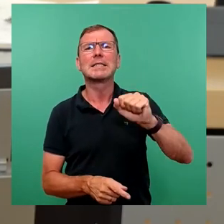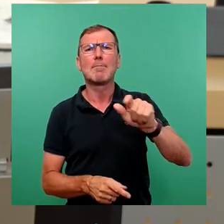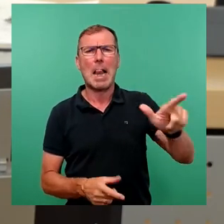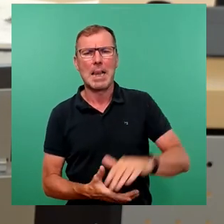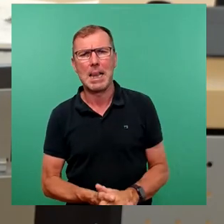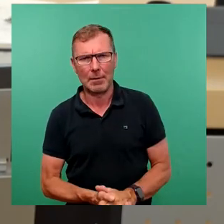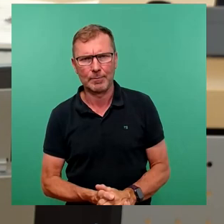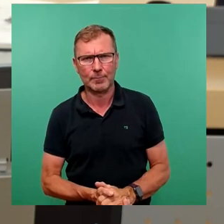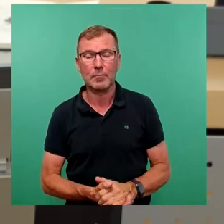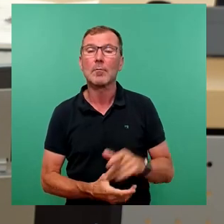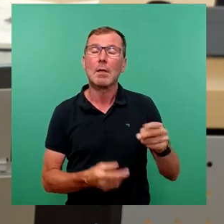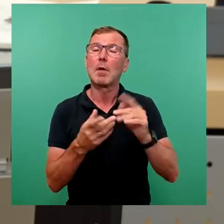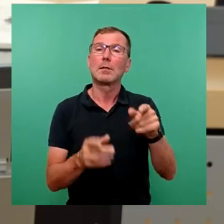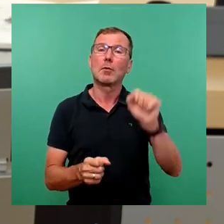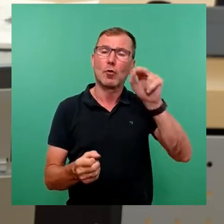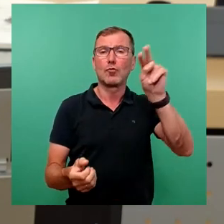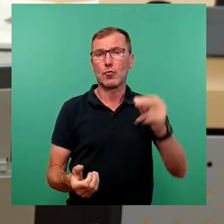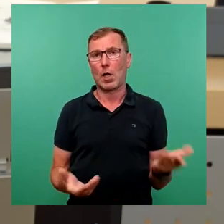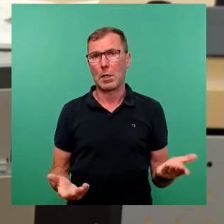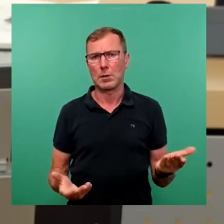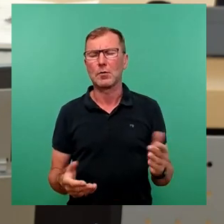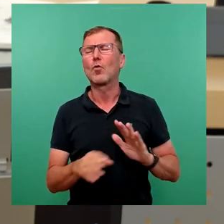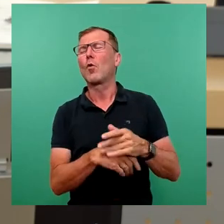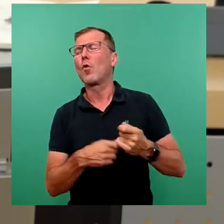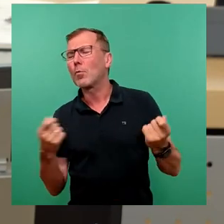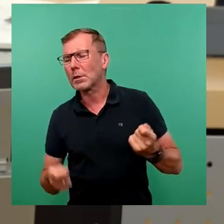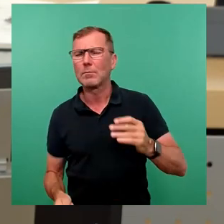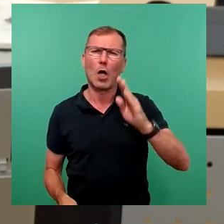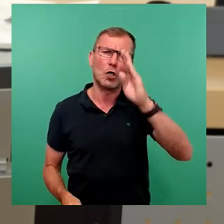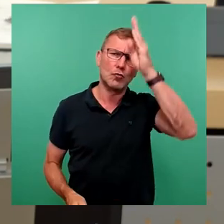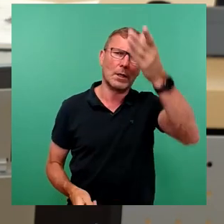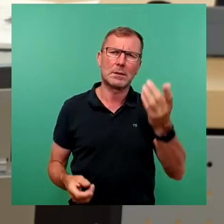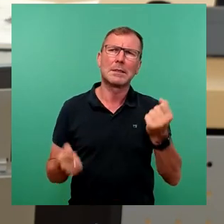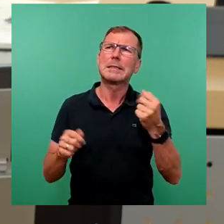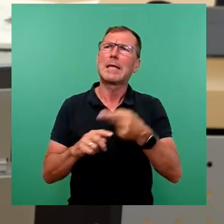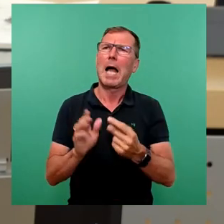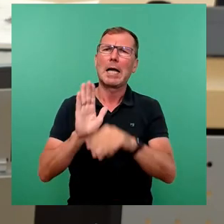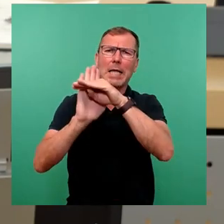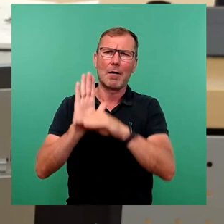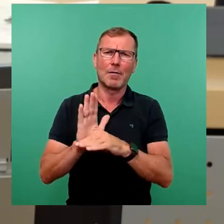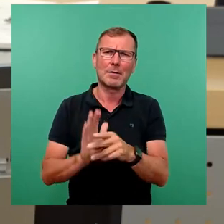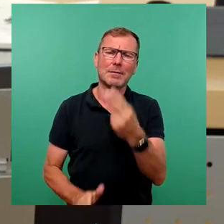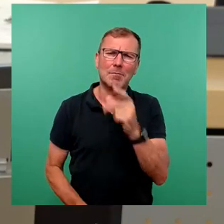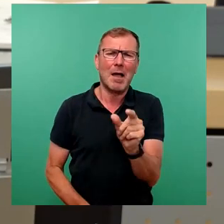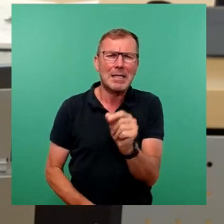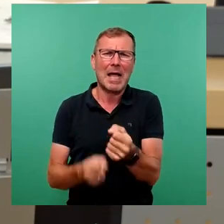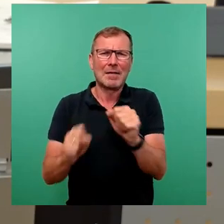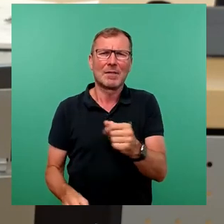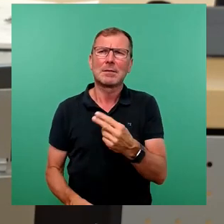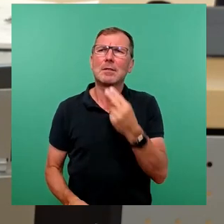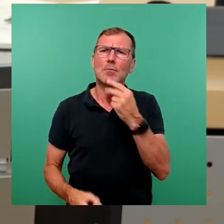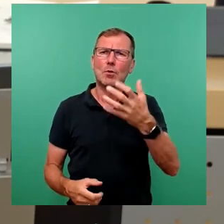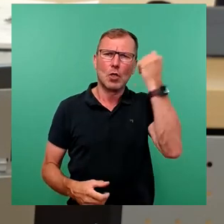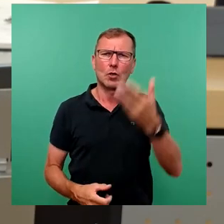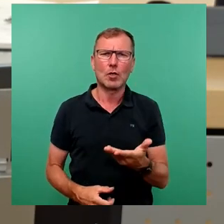Nachzuhören im Internet. Wie überzogen die schwachsinnigen Sicherheitsauflagen sind, sieht man an den Kleinstfestchen des bunten Sommers. Für